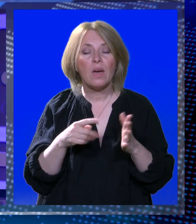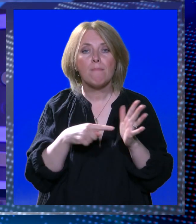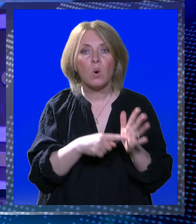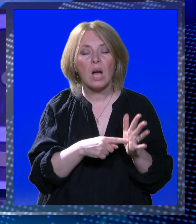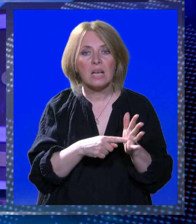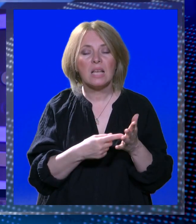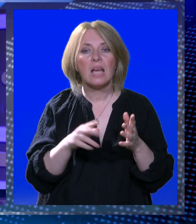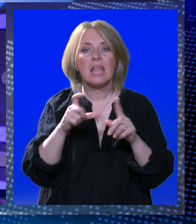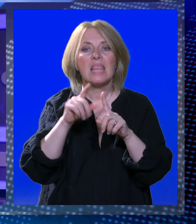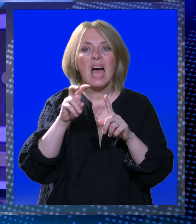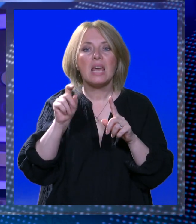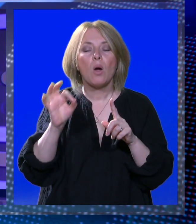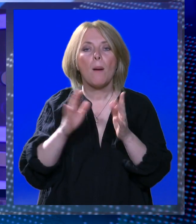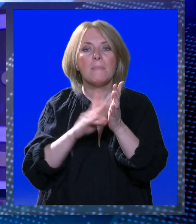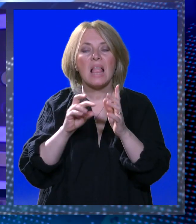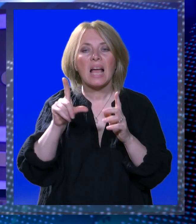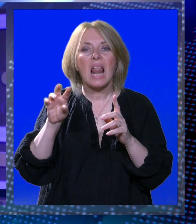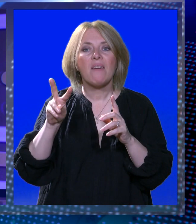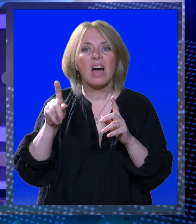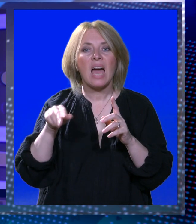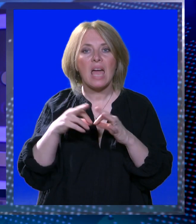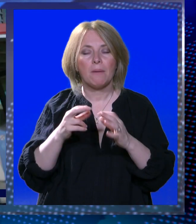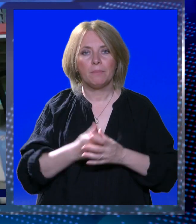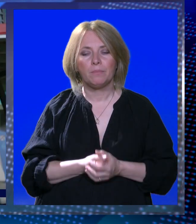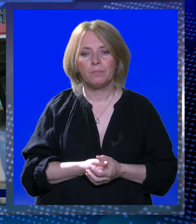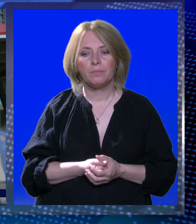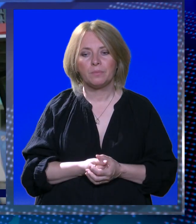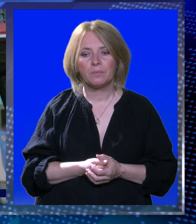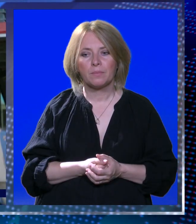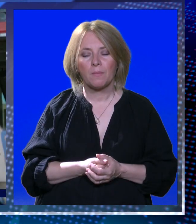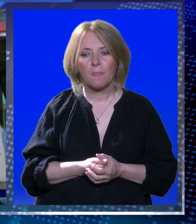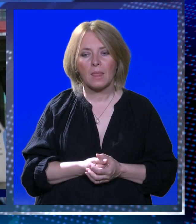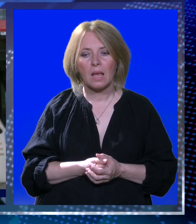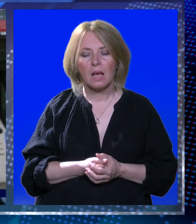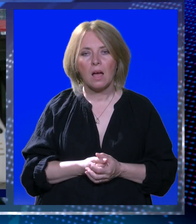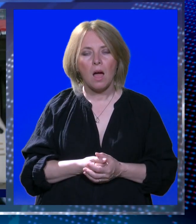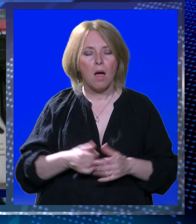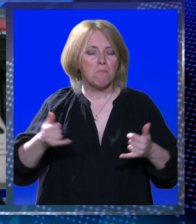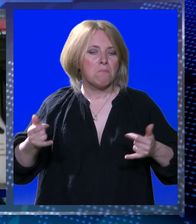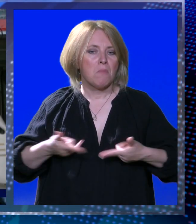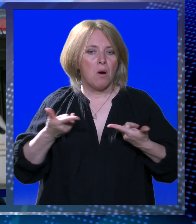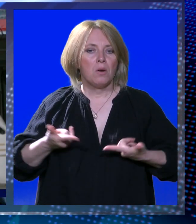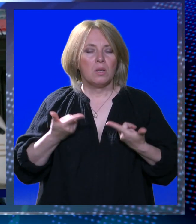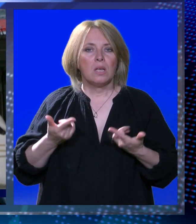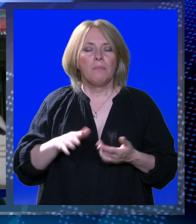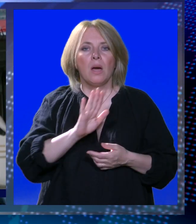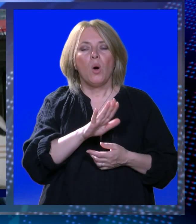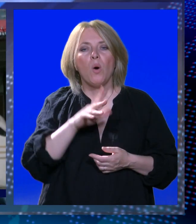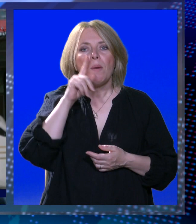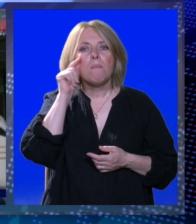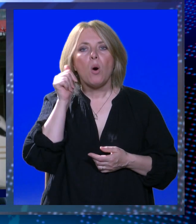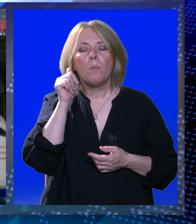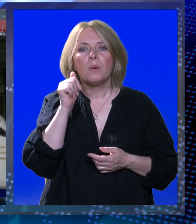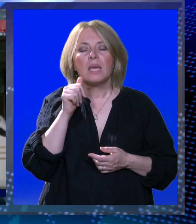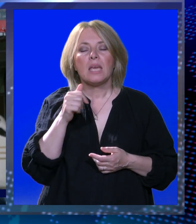pokađali su Dario Melnjak i Marko Livaja. Samo mogu da sam preponosan na ove momke u Slačioni,